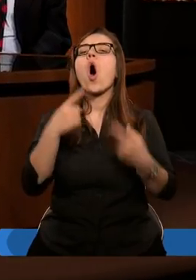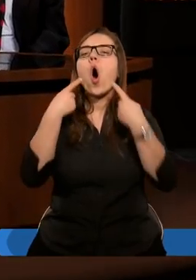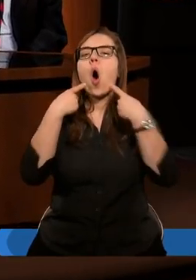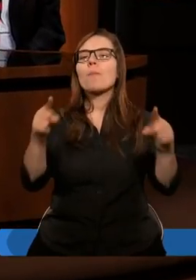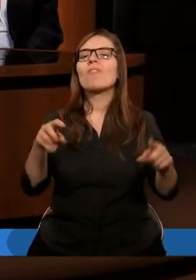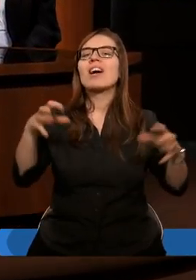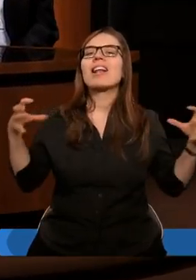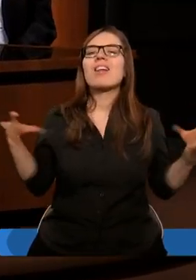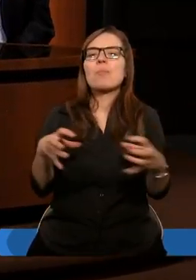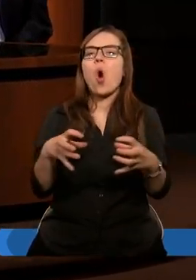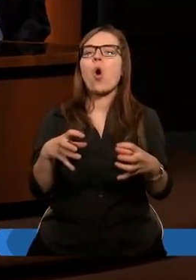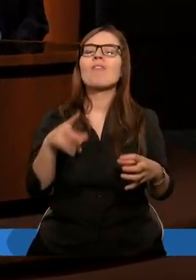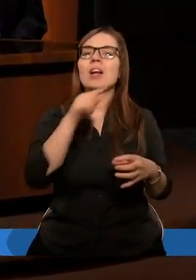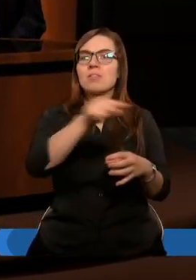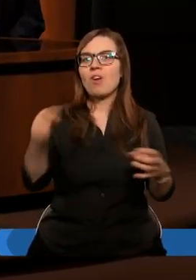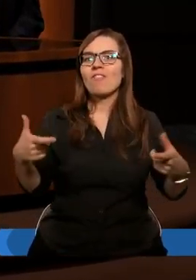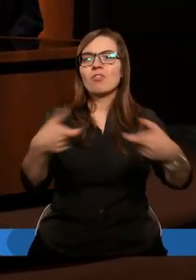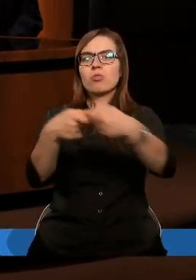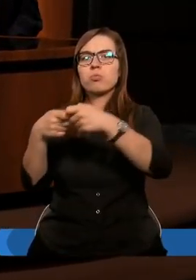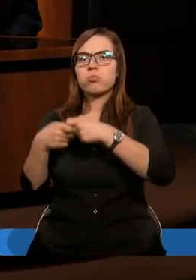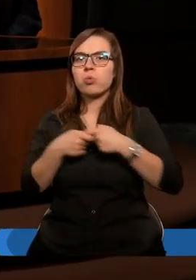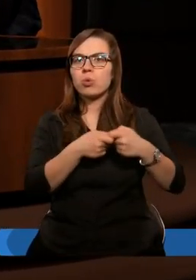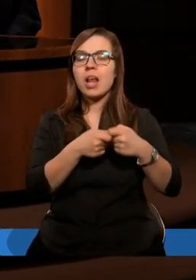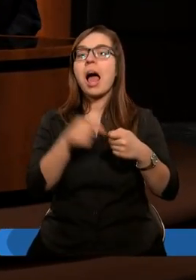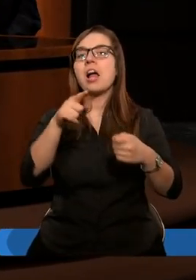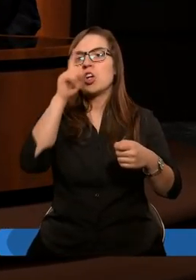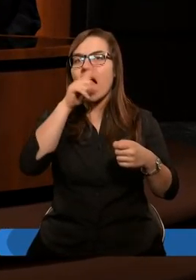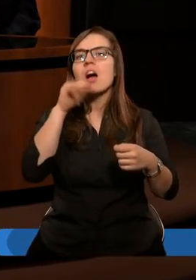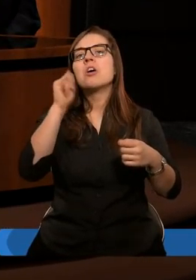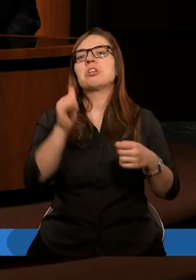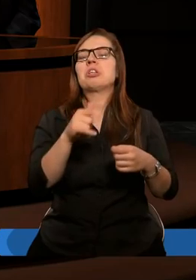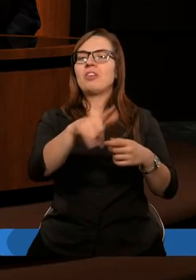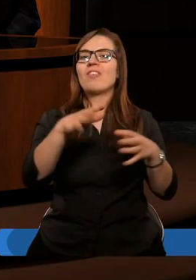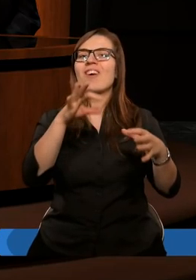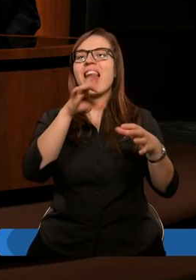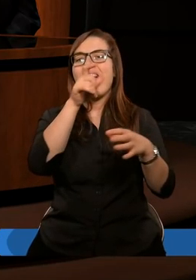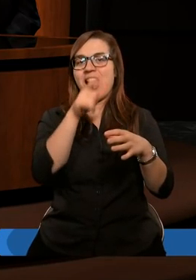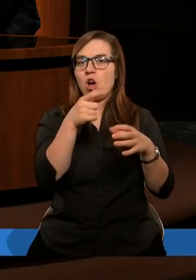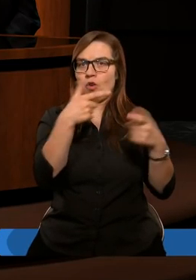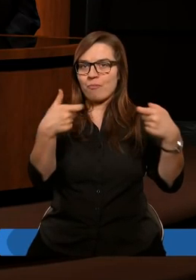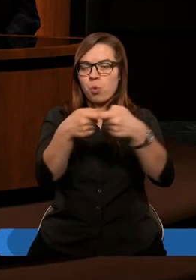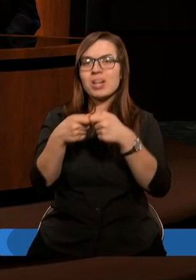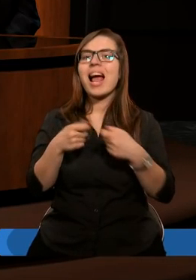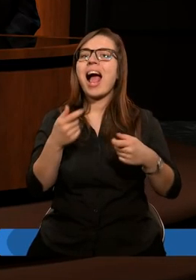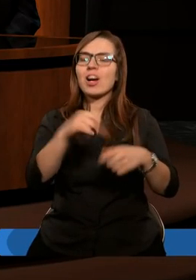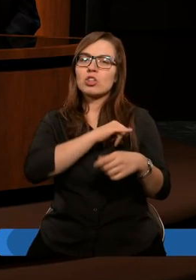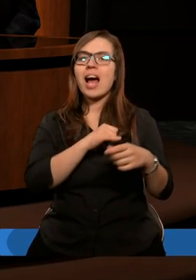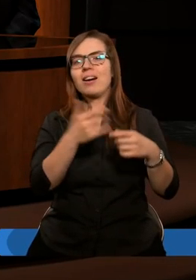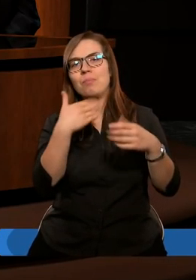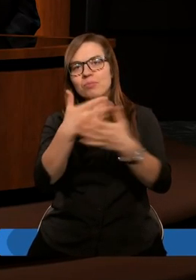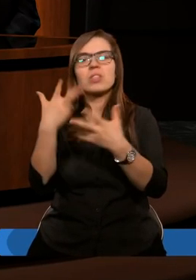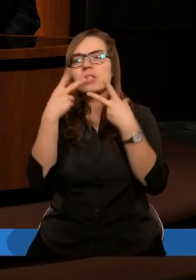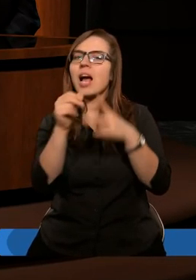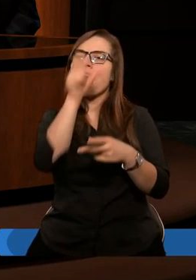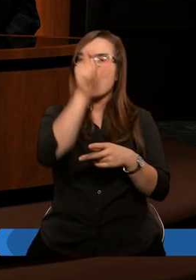zbiorowej, że właściwie poselstwo zbawienia do każdego kierowane jest indywidualnie. O tych